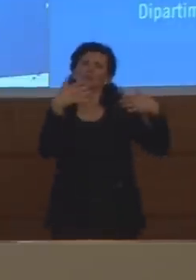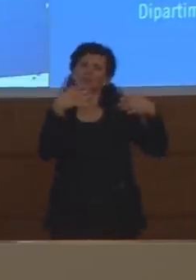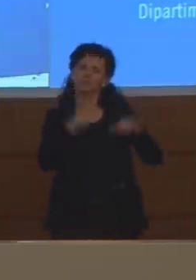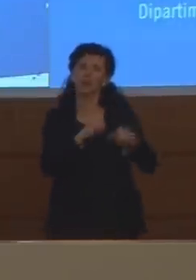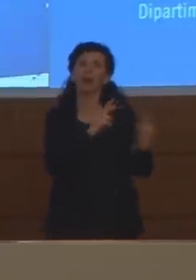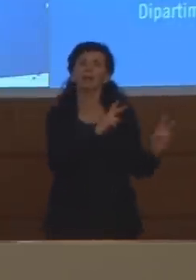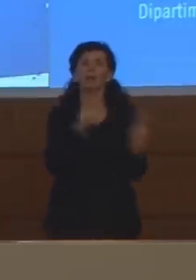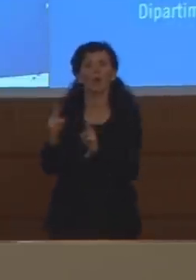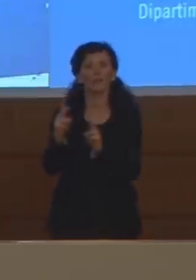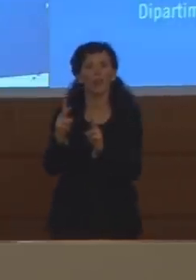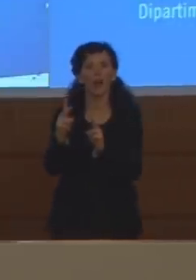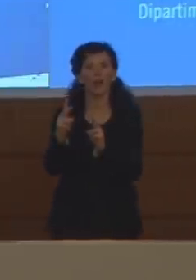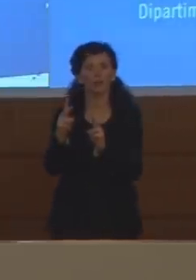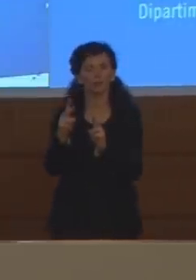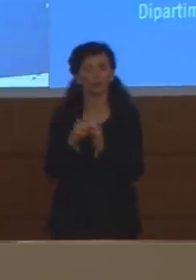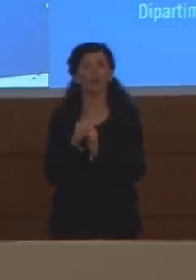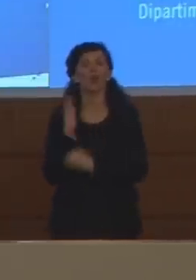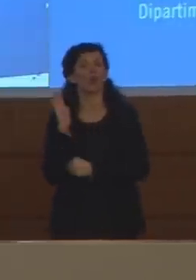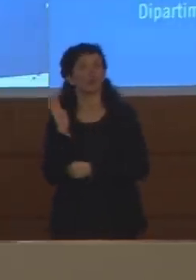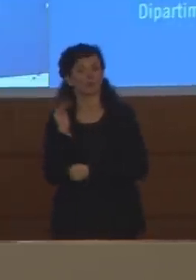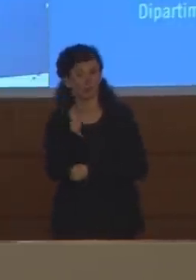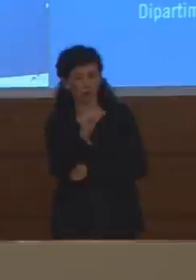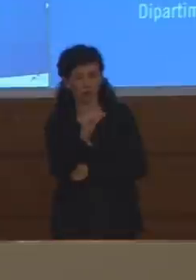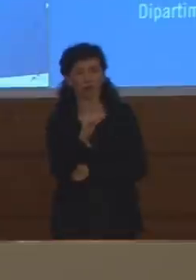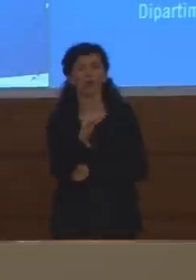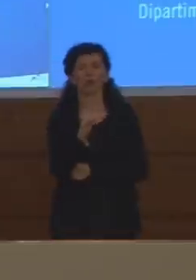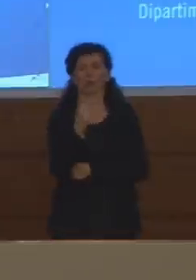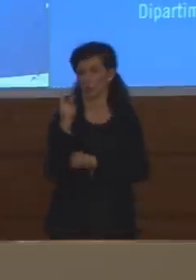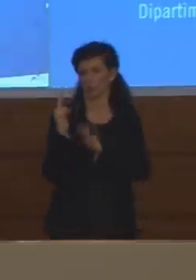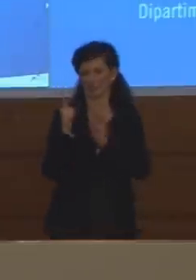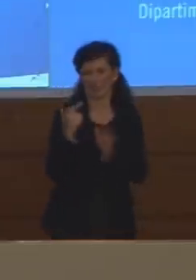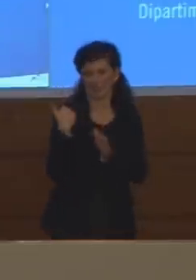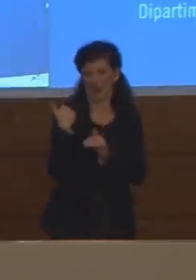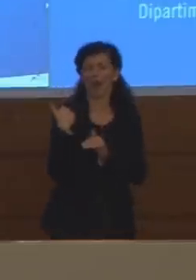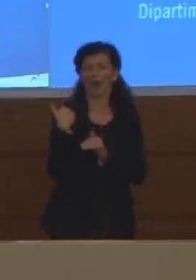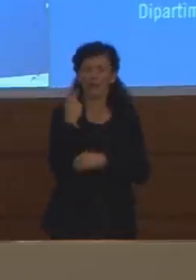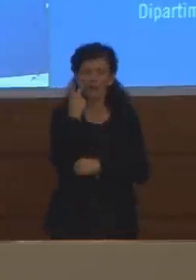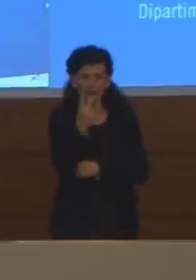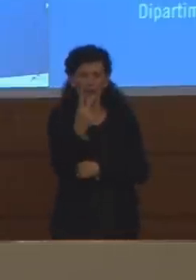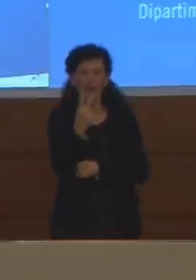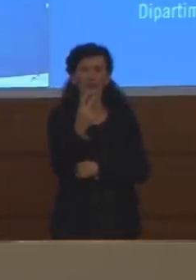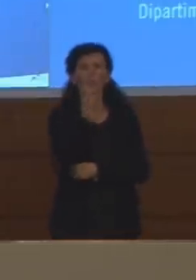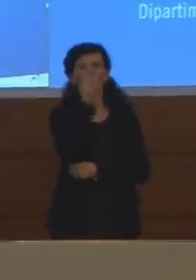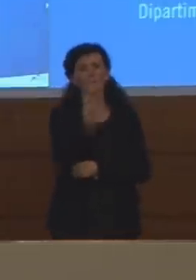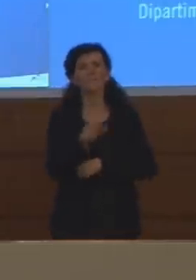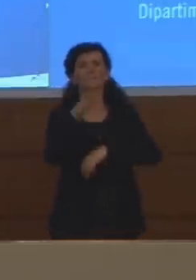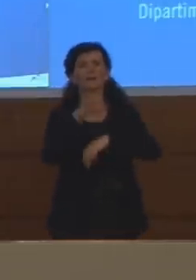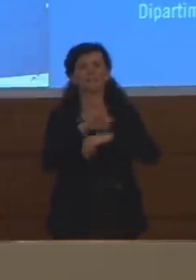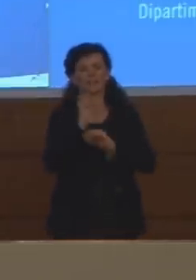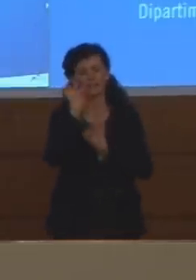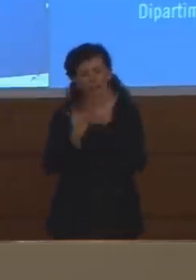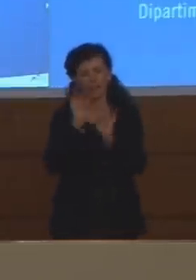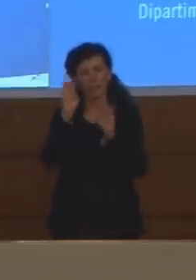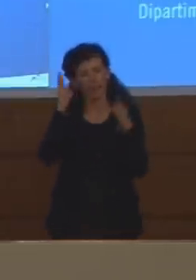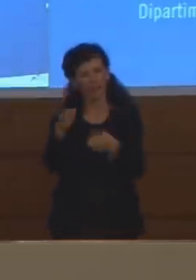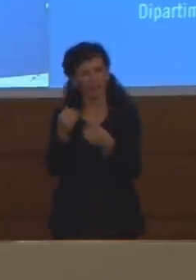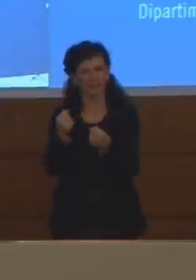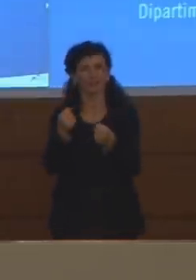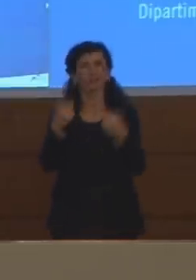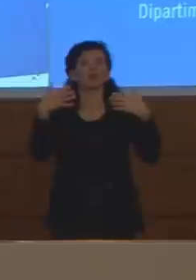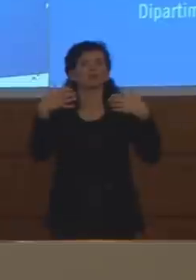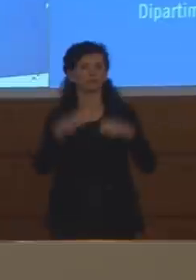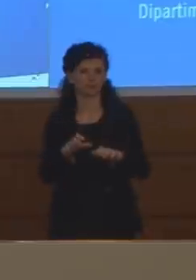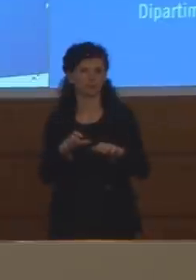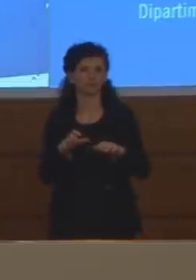pazienti in terapia intensiva. Quindi,